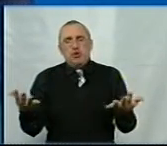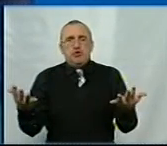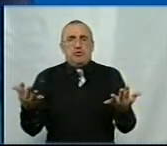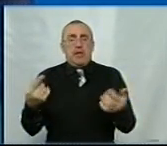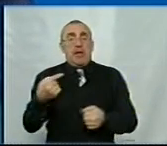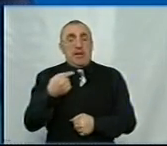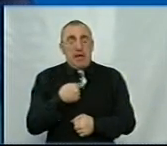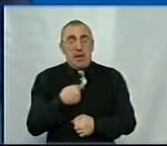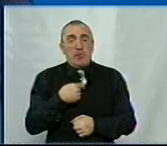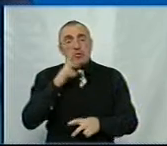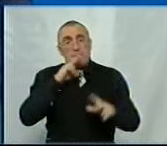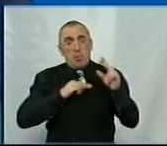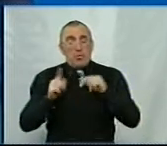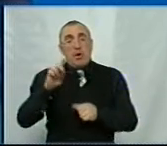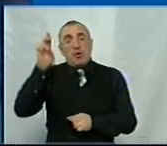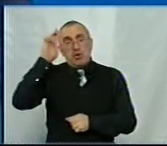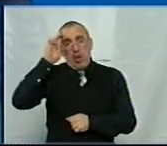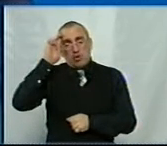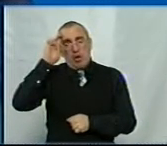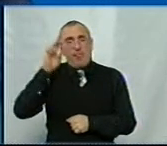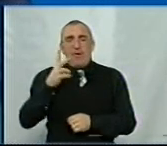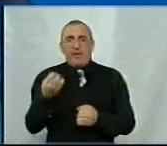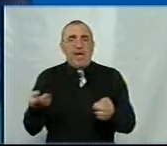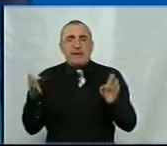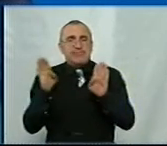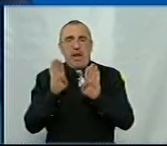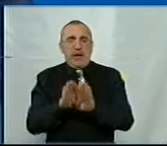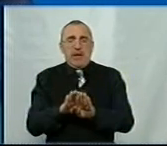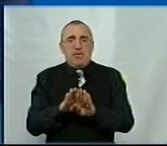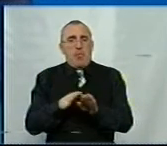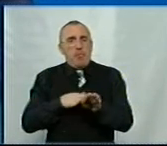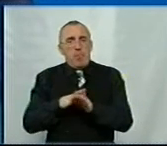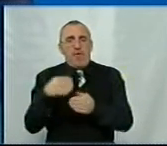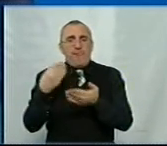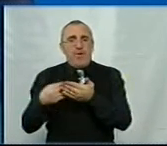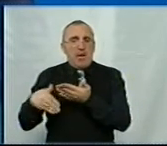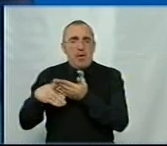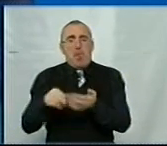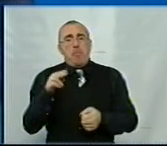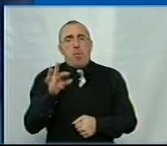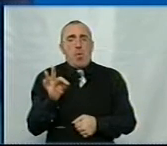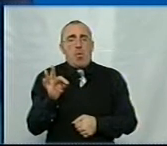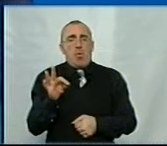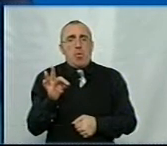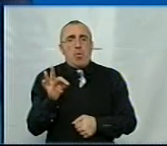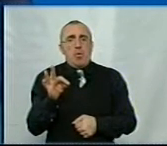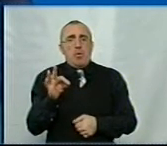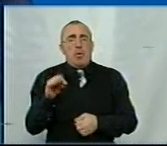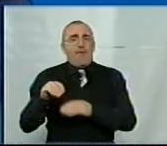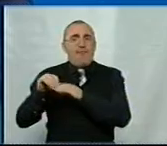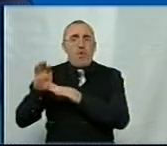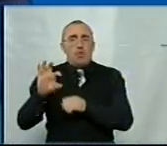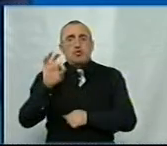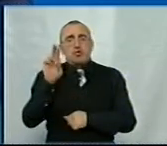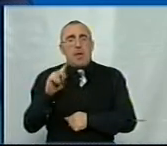Я сподіваюся, і держава не закрила повністю фінансування по фондам